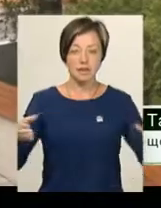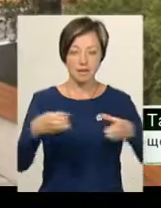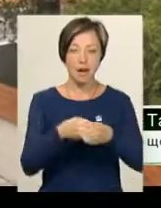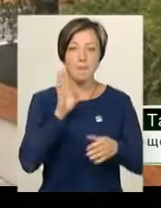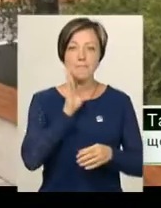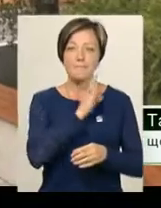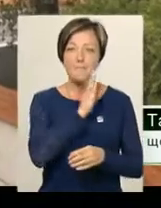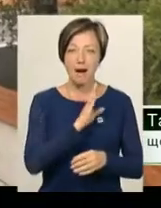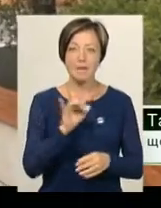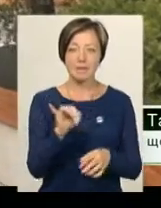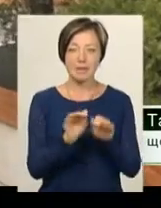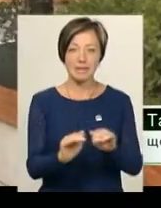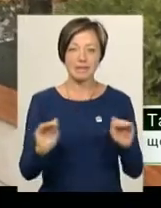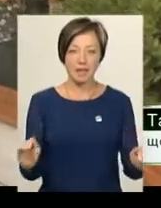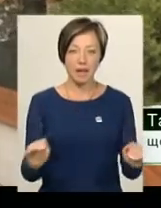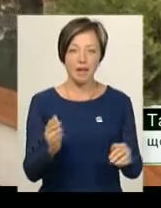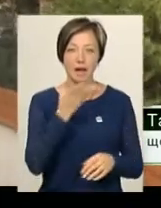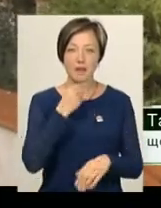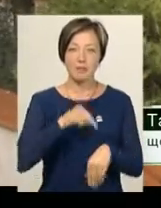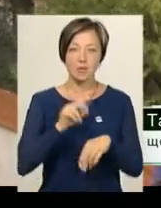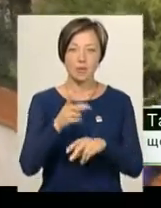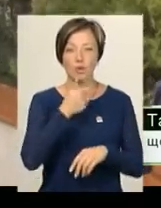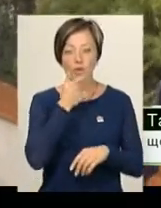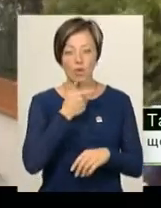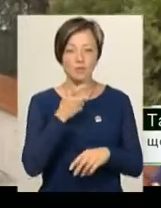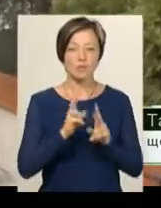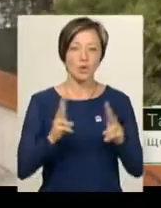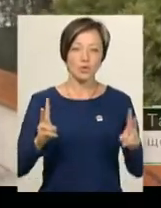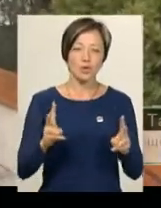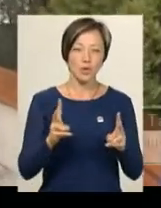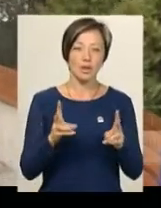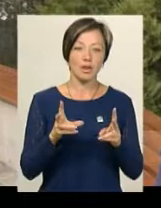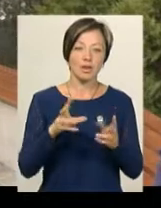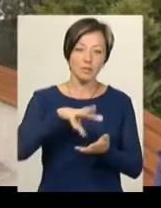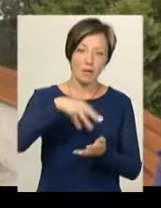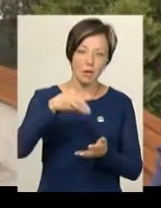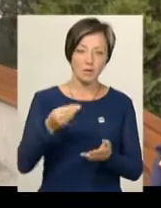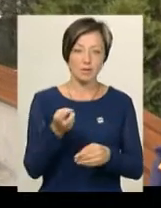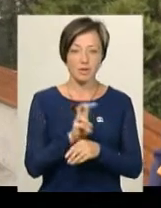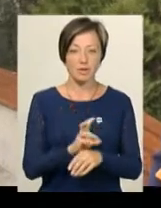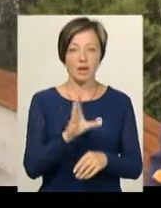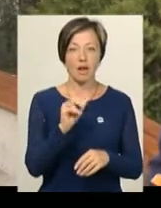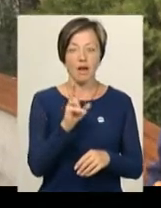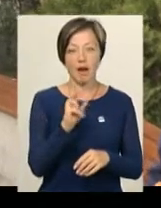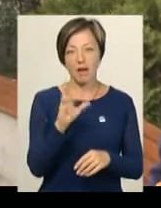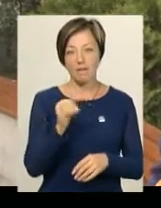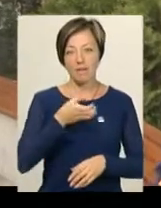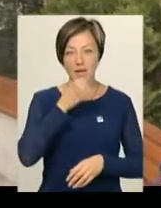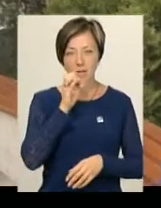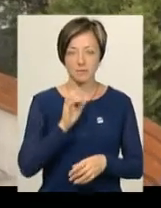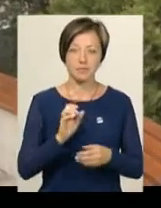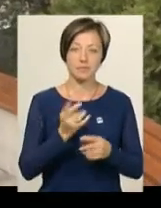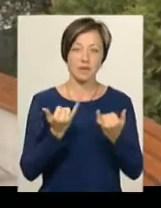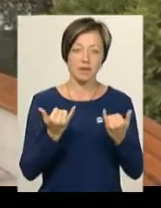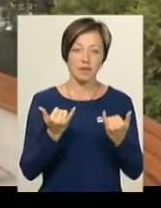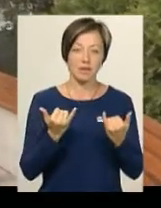дитинство, гарні відчуття, хто з мороженого, хто з пироженого приходить, з кавою випивають. Тому на